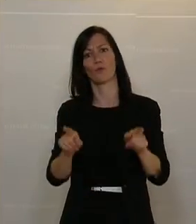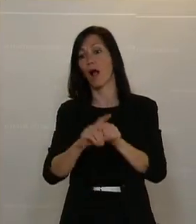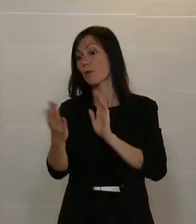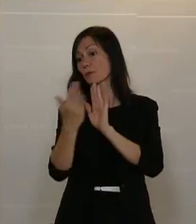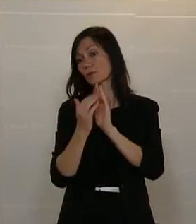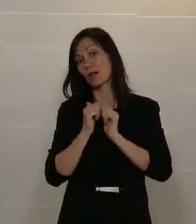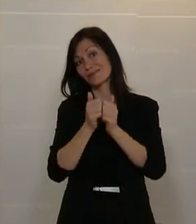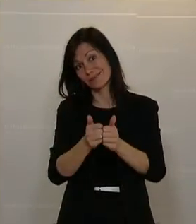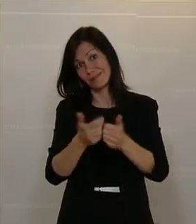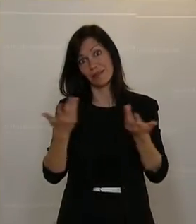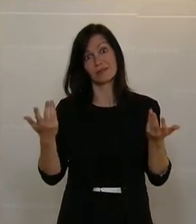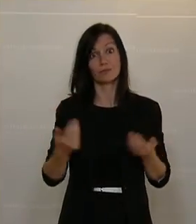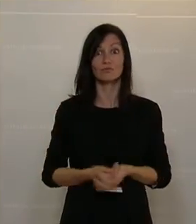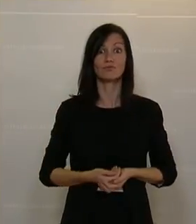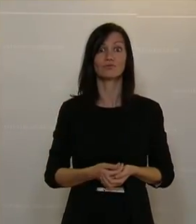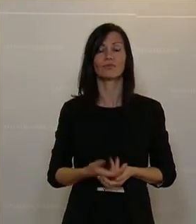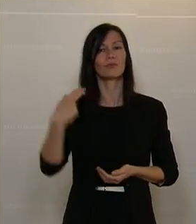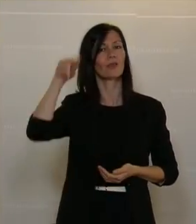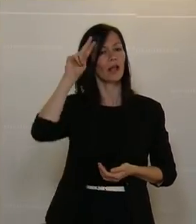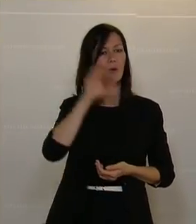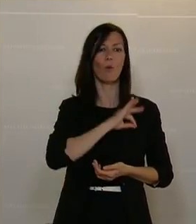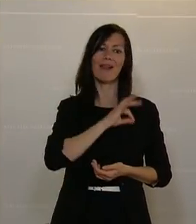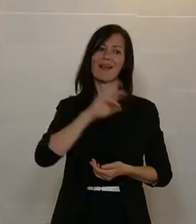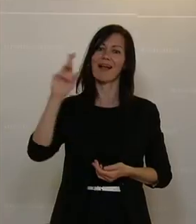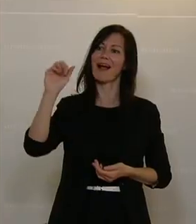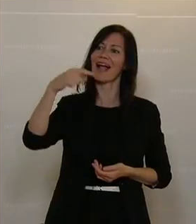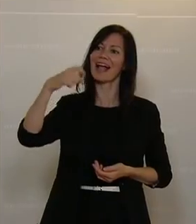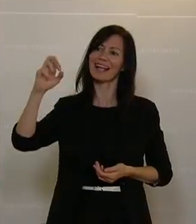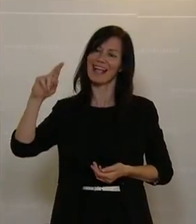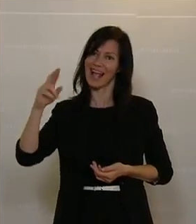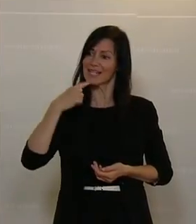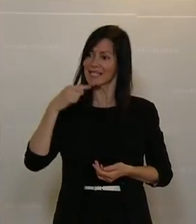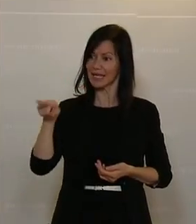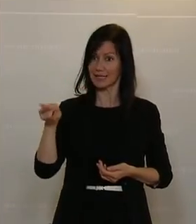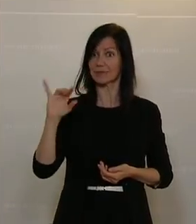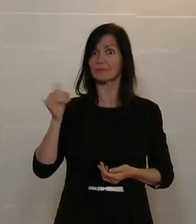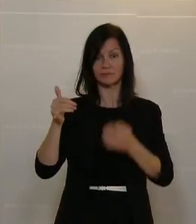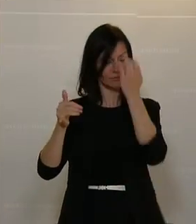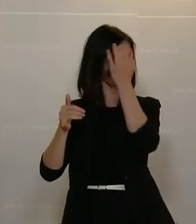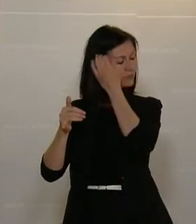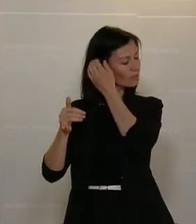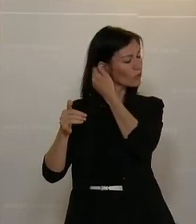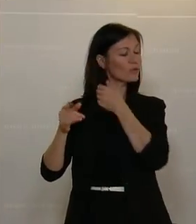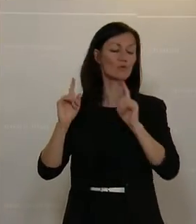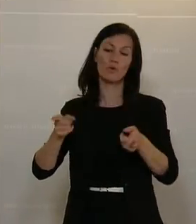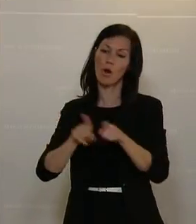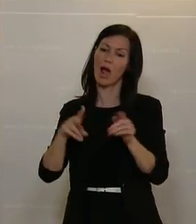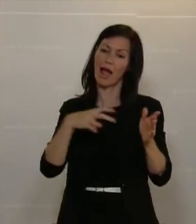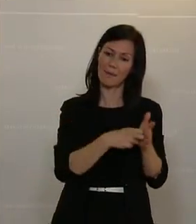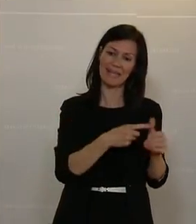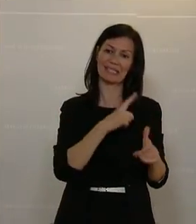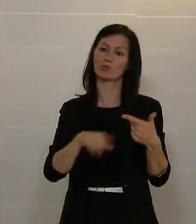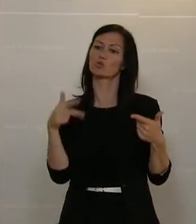Assistenz. Und wie der Kollege Rager ja auch schon gemeint hat, ja, das soll seine Schnittstelle auch werden zwischen dem AMS, dem